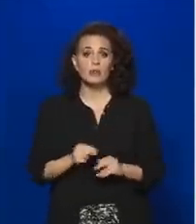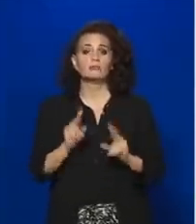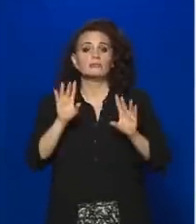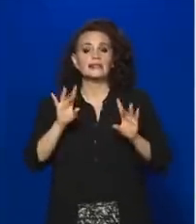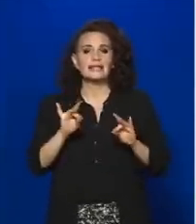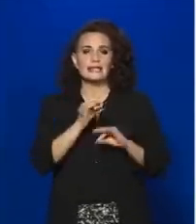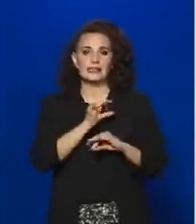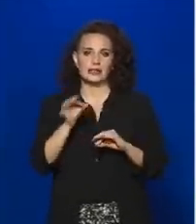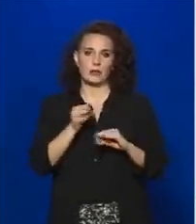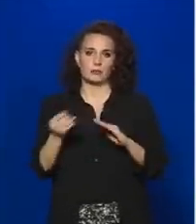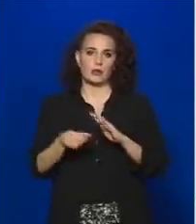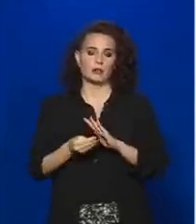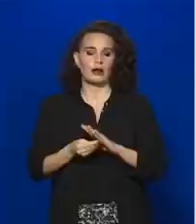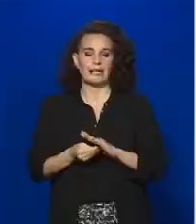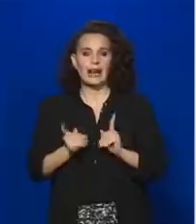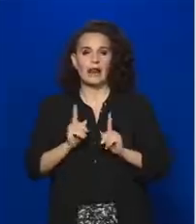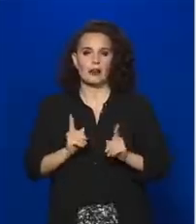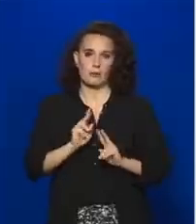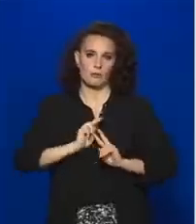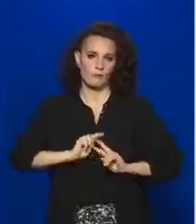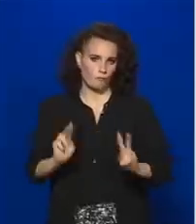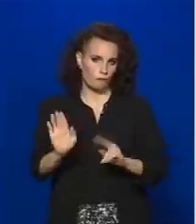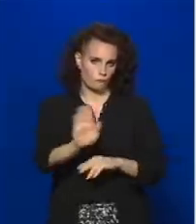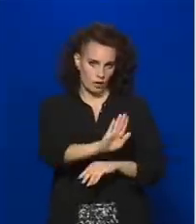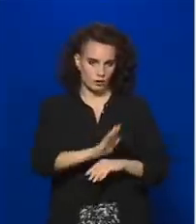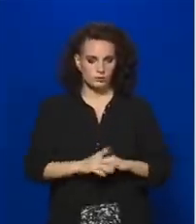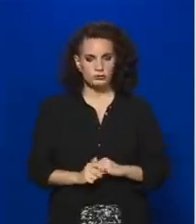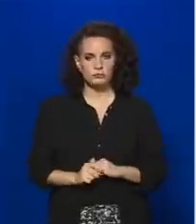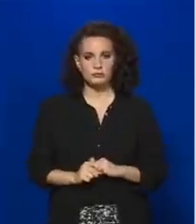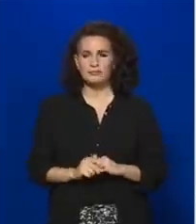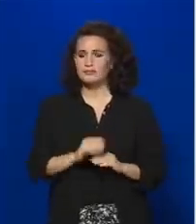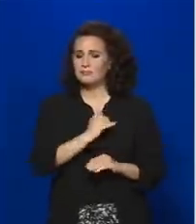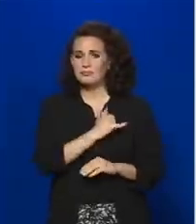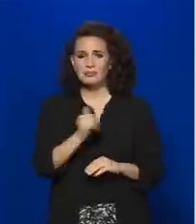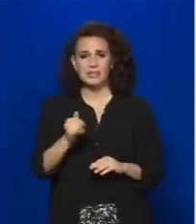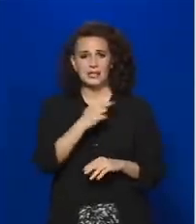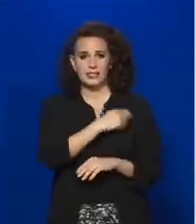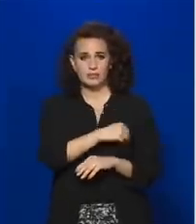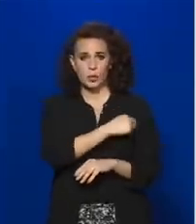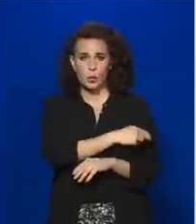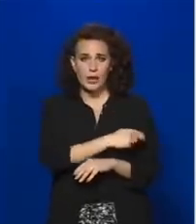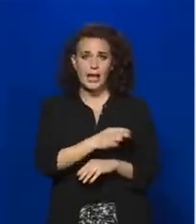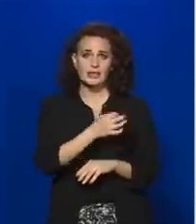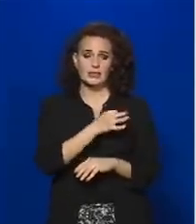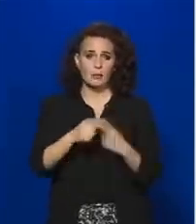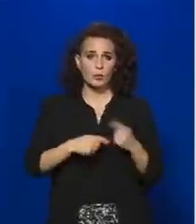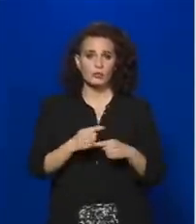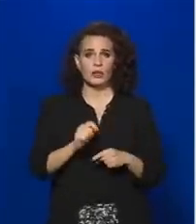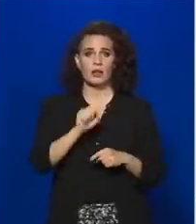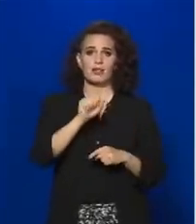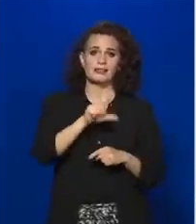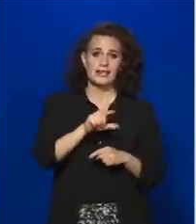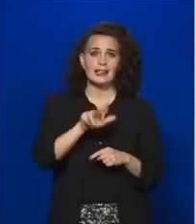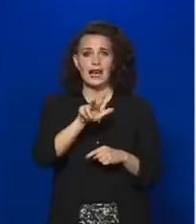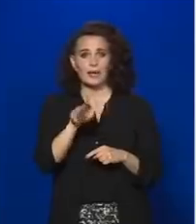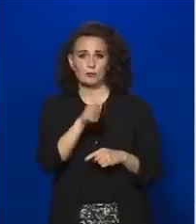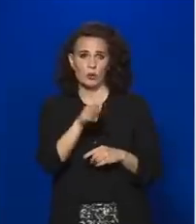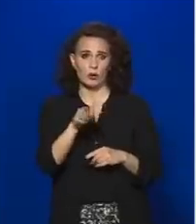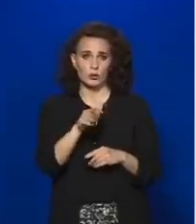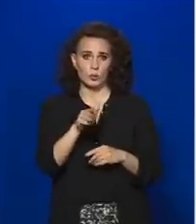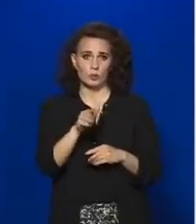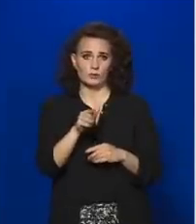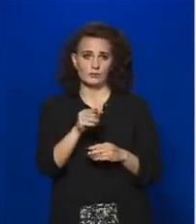rendelkezésére. Ezen kívül minden kórház naponta dél és három óra között bejelenti azt, hogy